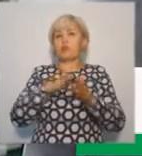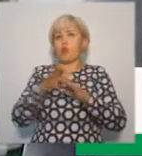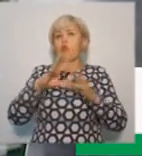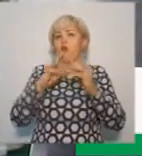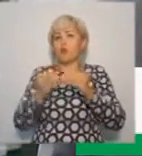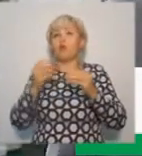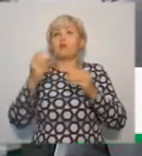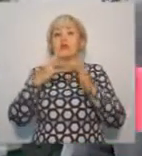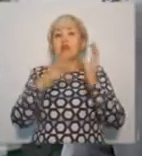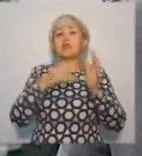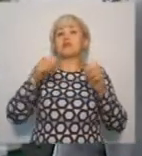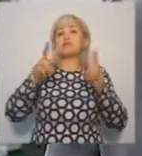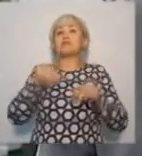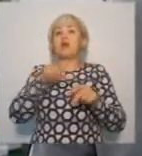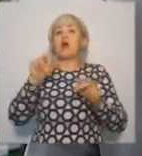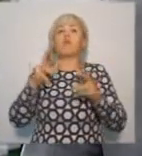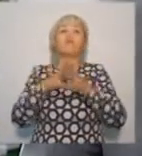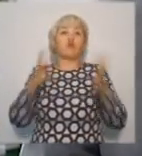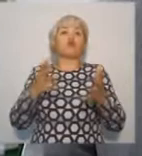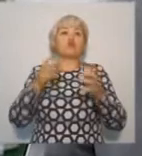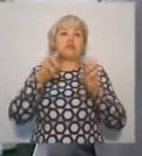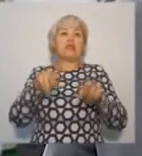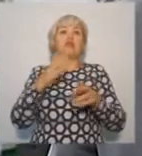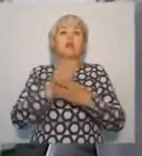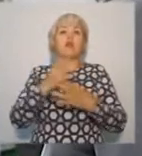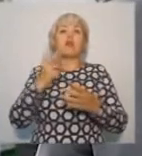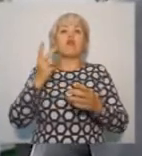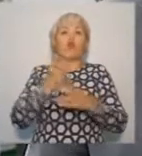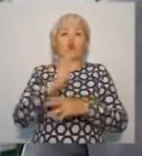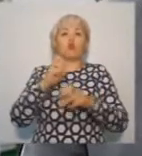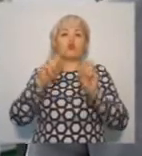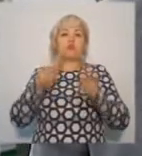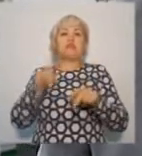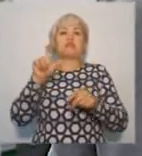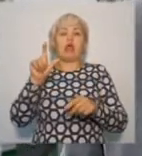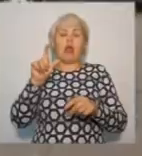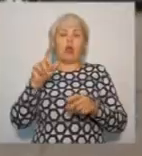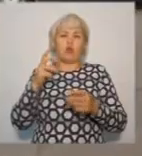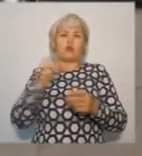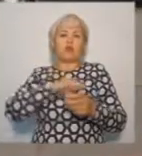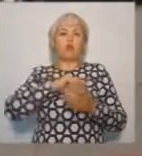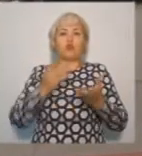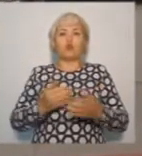полном объеме. Это 19 специалистов. Как правило, большинство специалистов имеют двойную специальность.